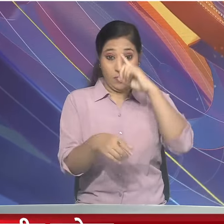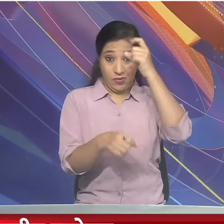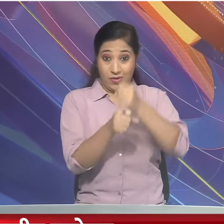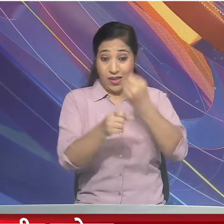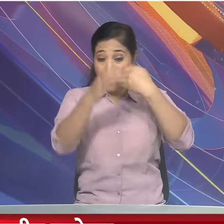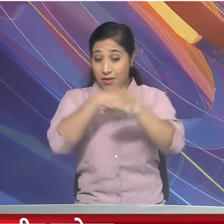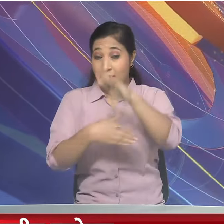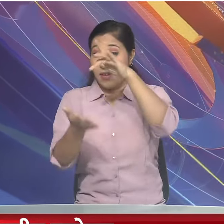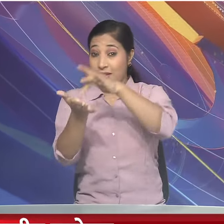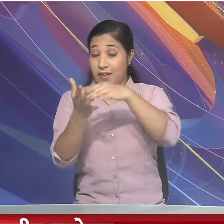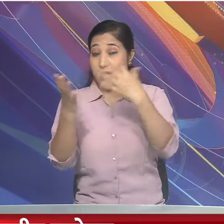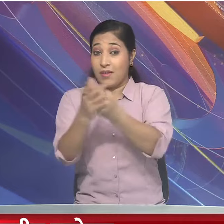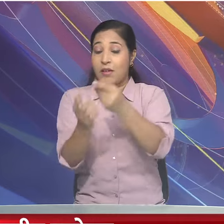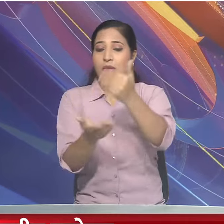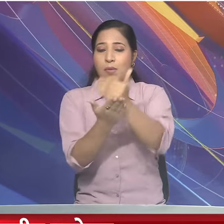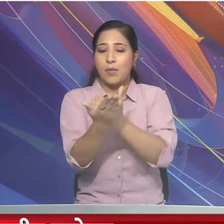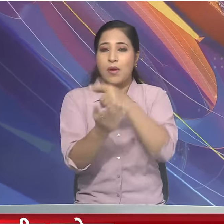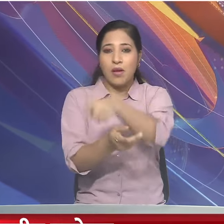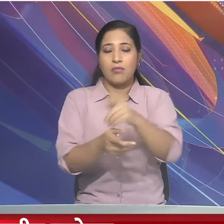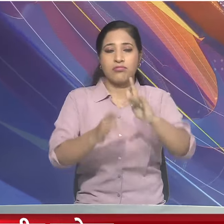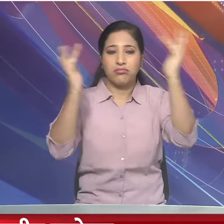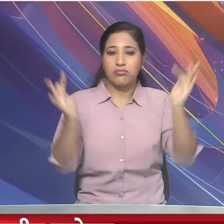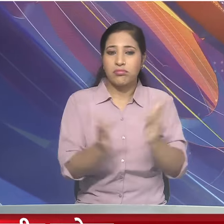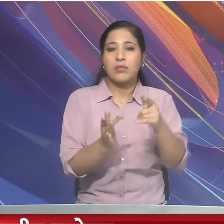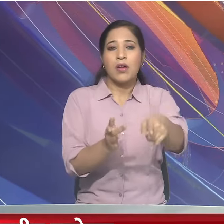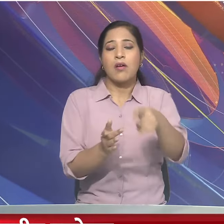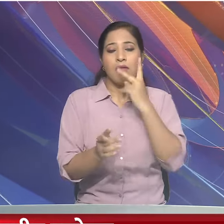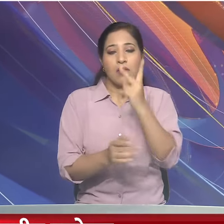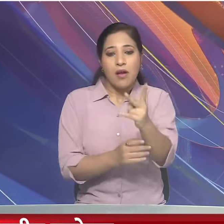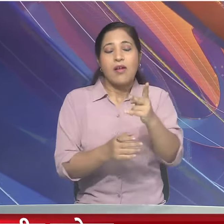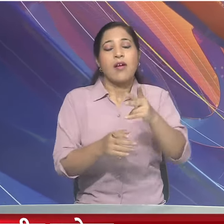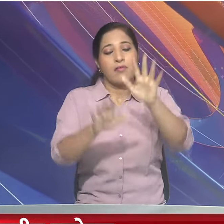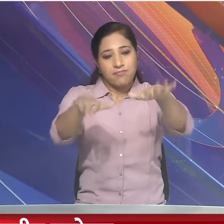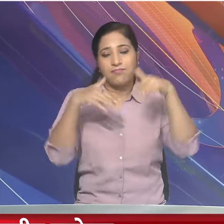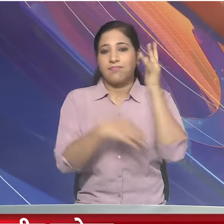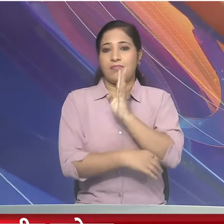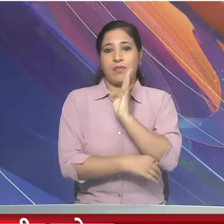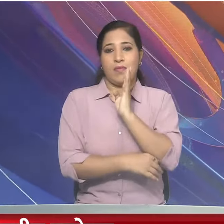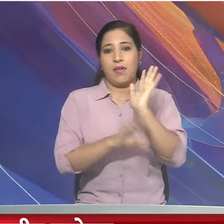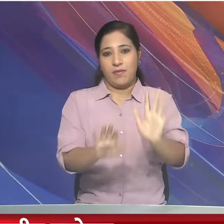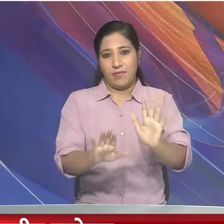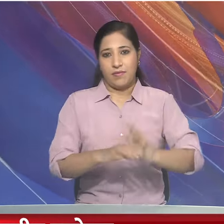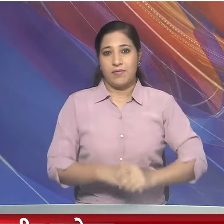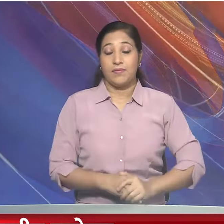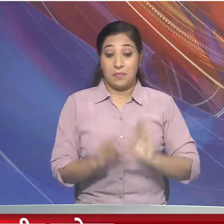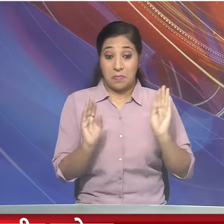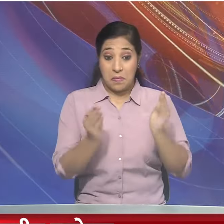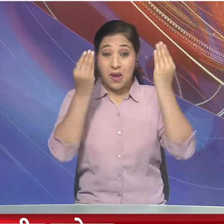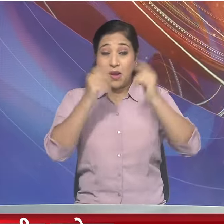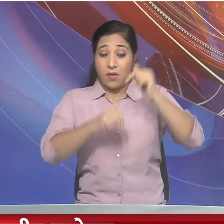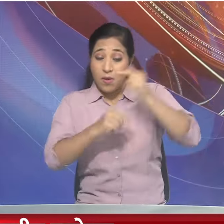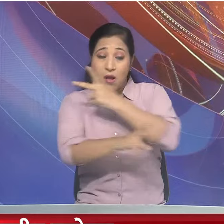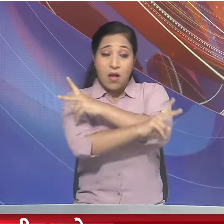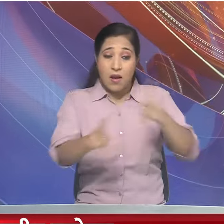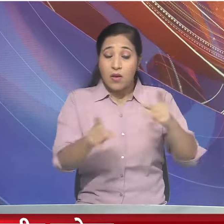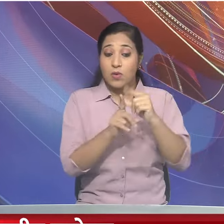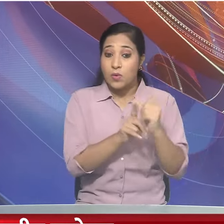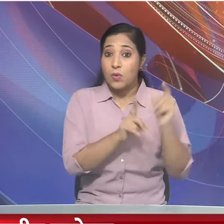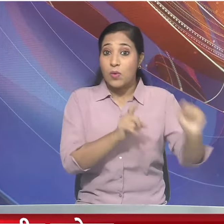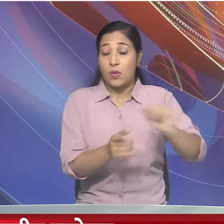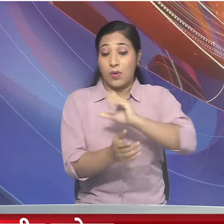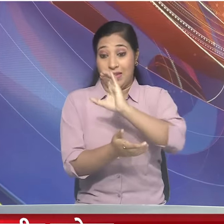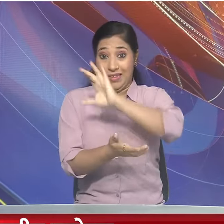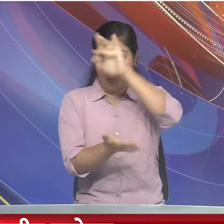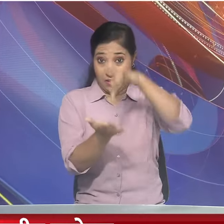में आयुजित कारिकरम को पीएम मोधी वीडियो कॉन्फरेंसिंग के द्वारा करेंगे संबोधित बेहतर नीतियां बनाने में खेंद्र